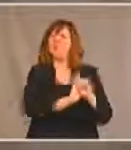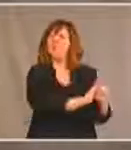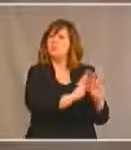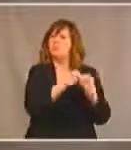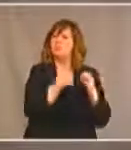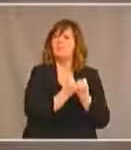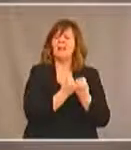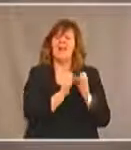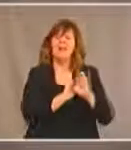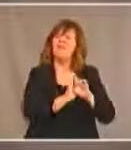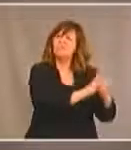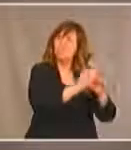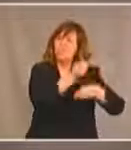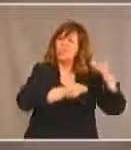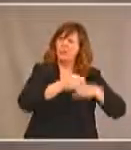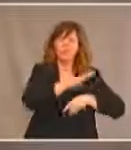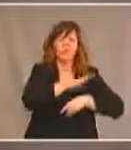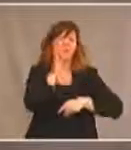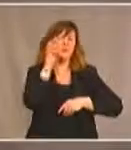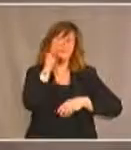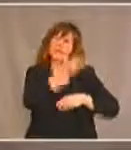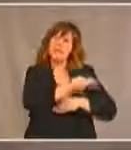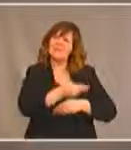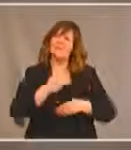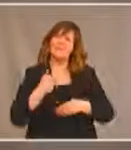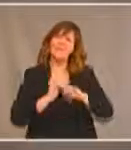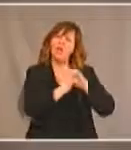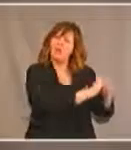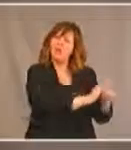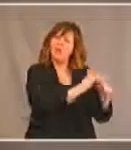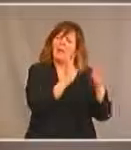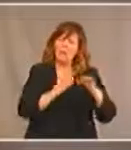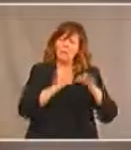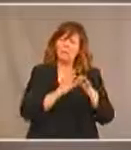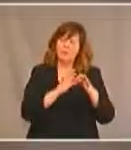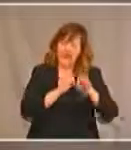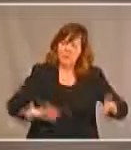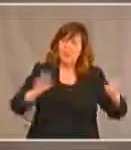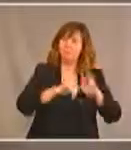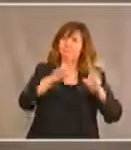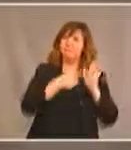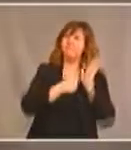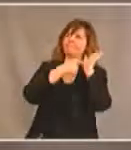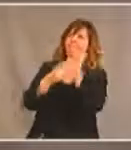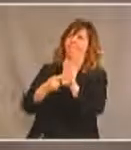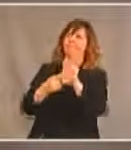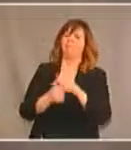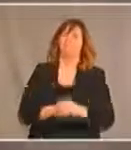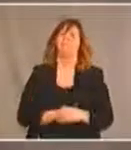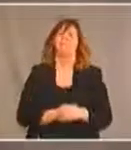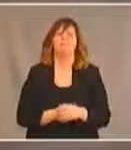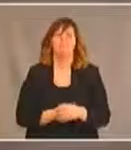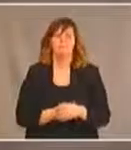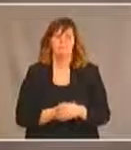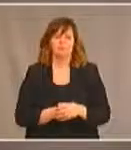économique des autochtones ayant des handicaps, nommément l'application des déterminants sociaux